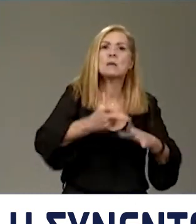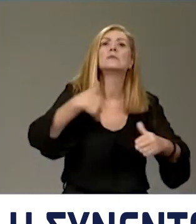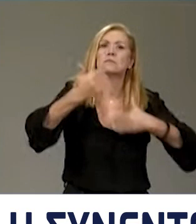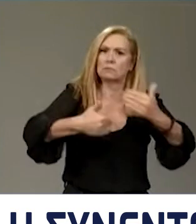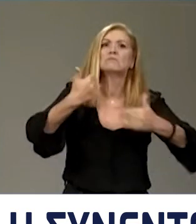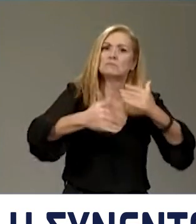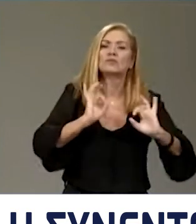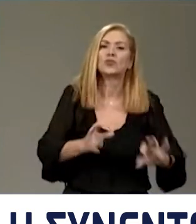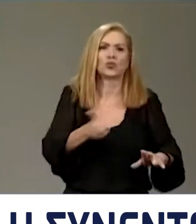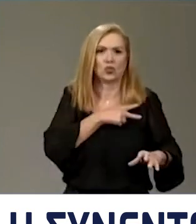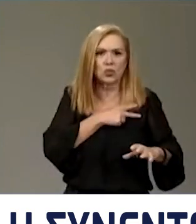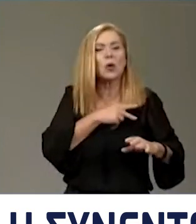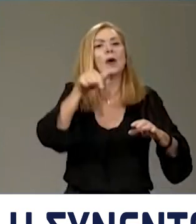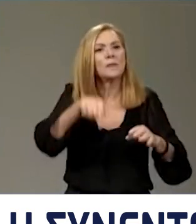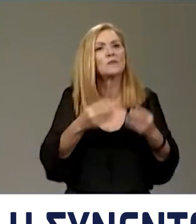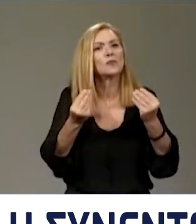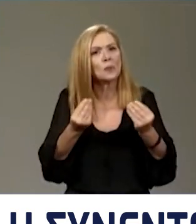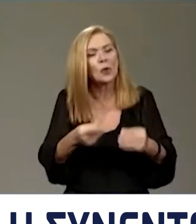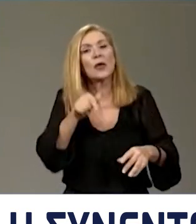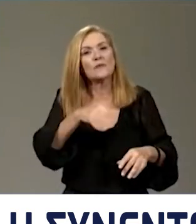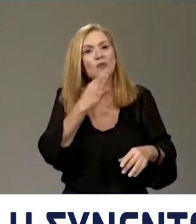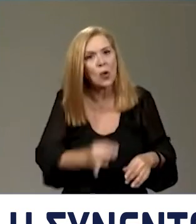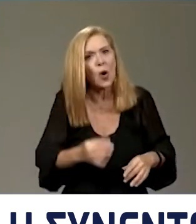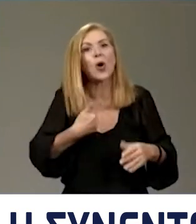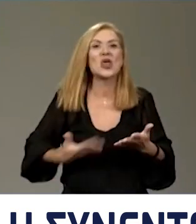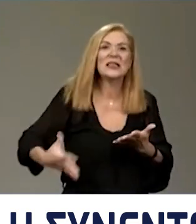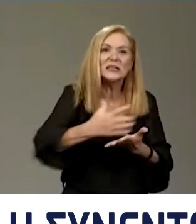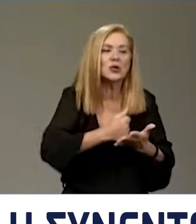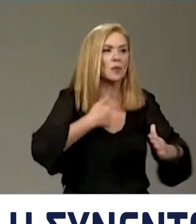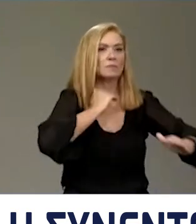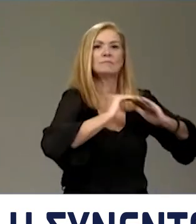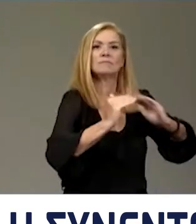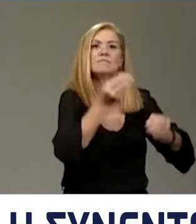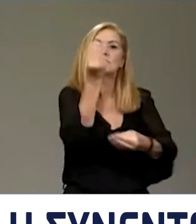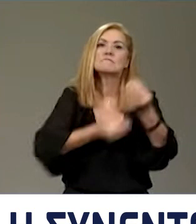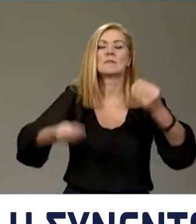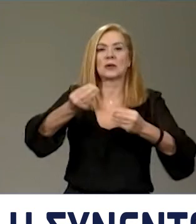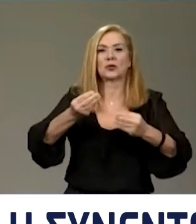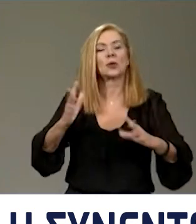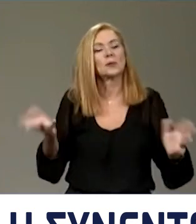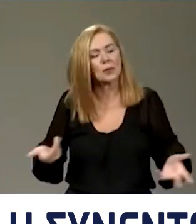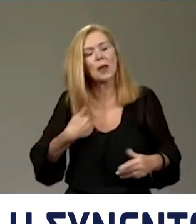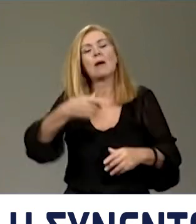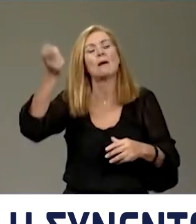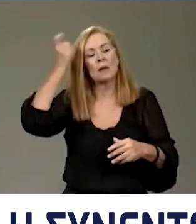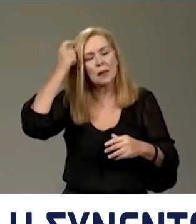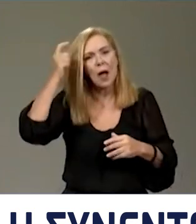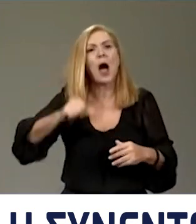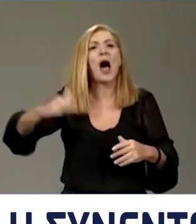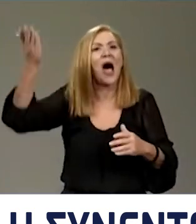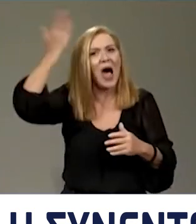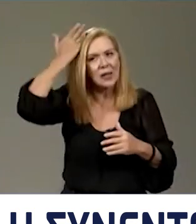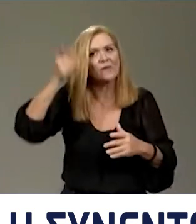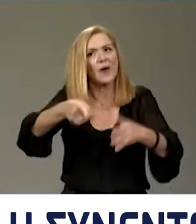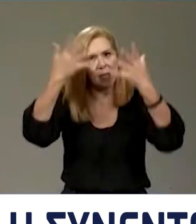επιτρέπουν να στηρίζουμε περισσότερο το διαθέσιμο εισόδημα. Κατά συνέπεια αναγνωρίζω απόλυτα ότι η ακρίβεια είναι ακόμα